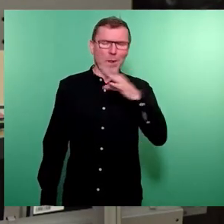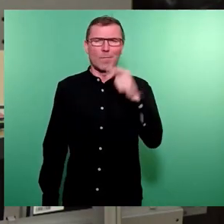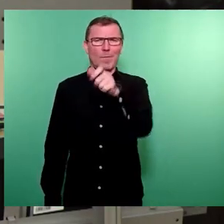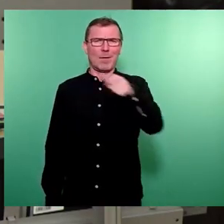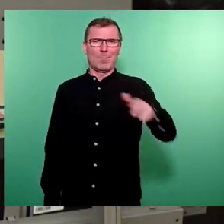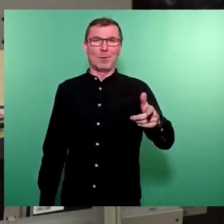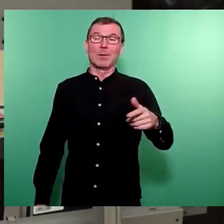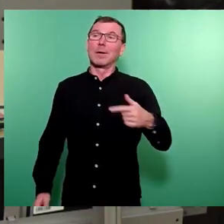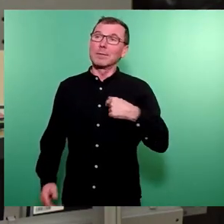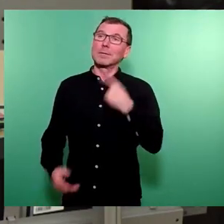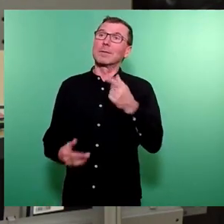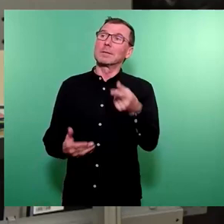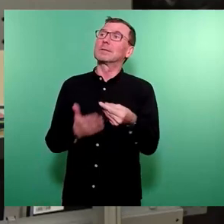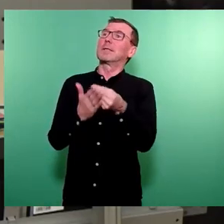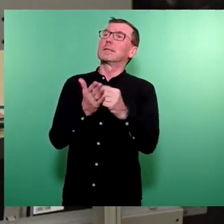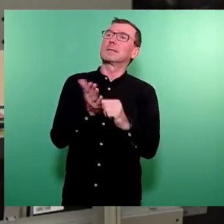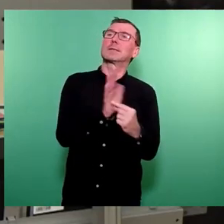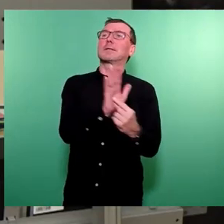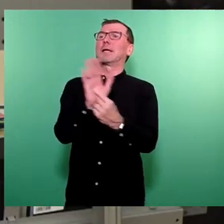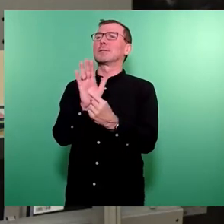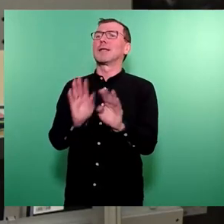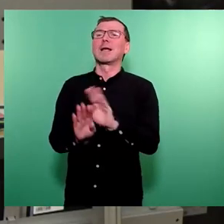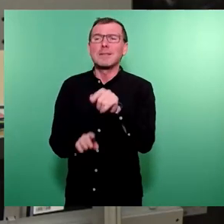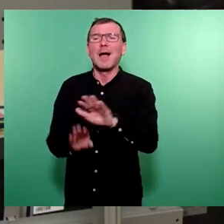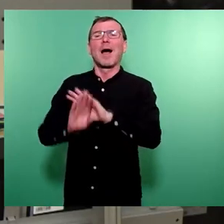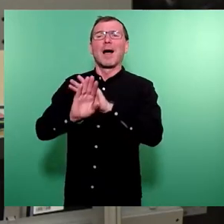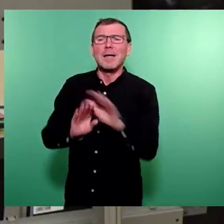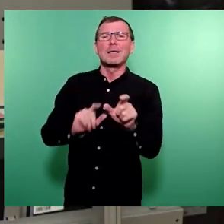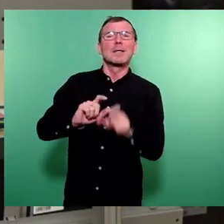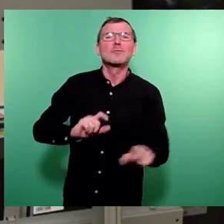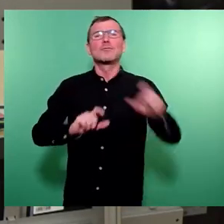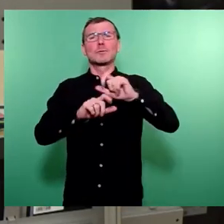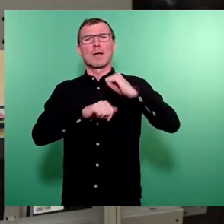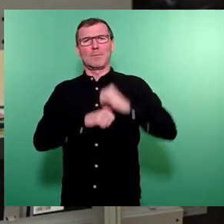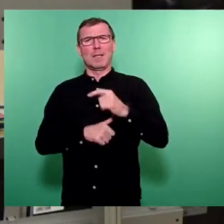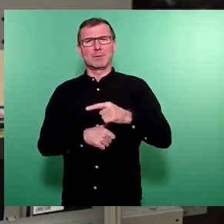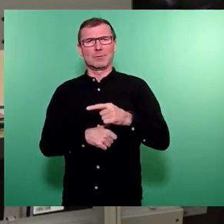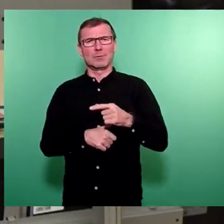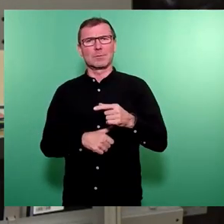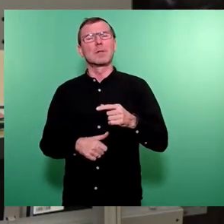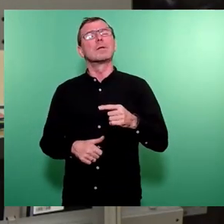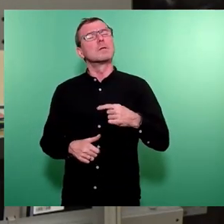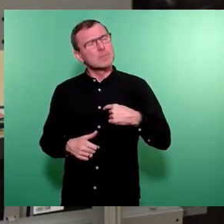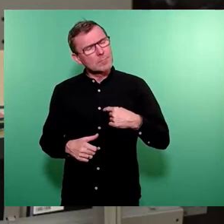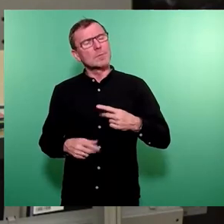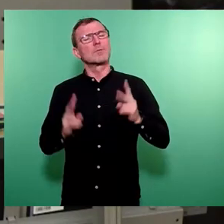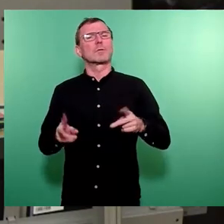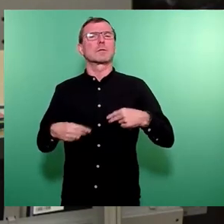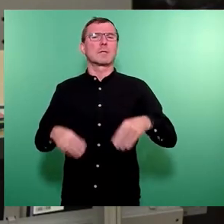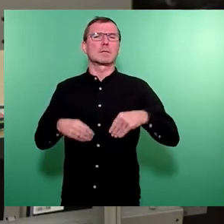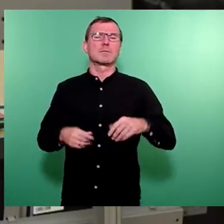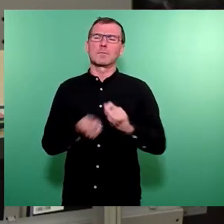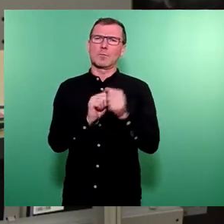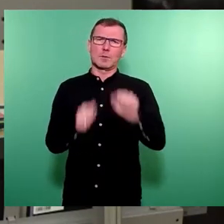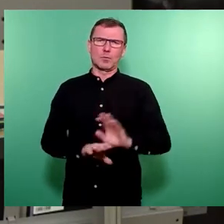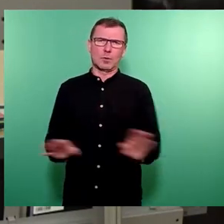dieses Zeichen dafür, keine zusätzlichen Belastungen in dieser Stadt in Kauf zu nehmen, dass wir das umgesetzt haben.